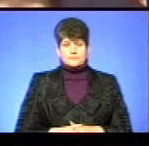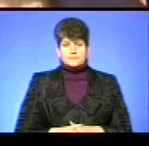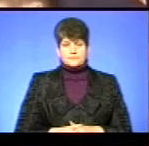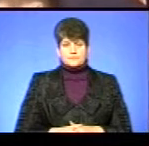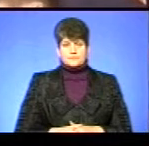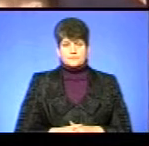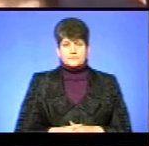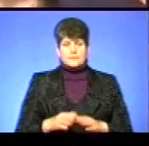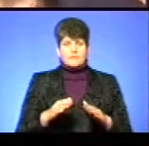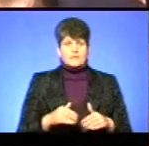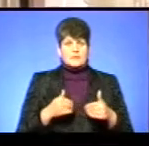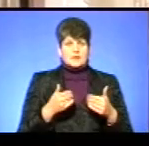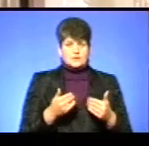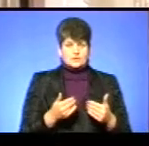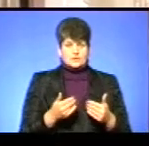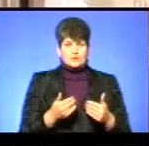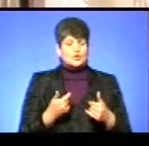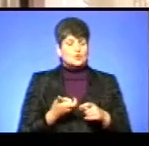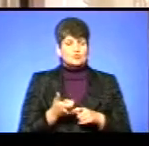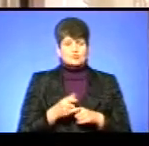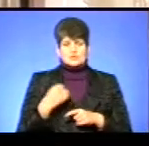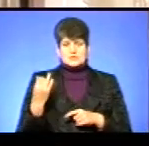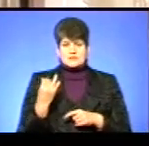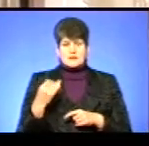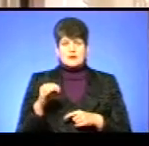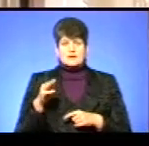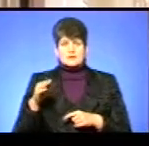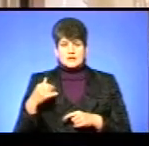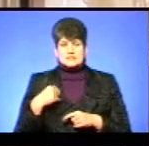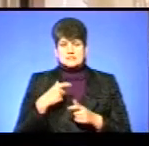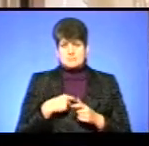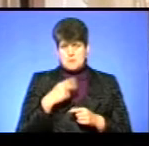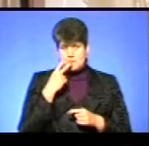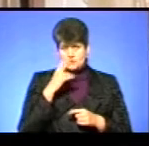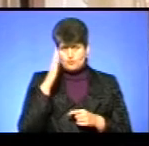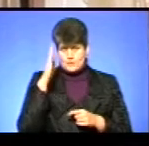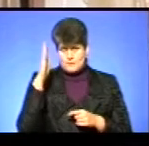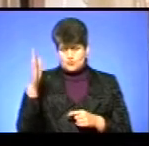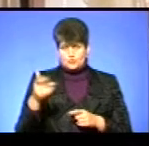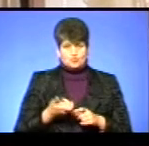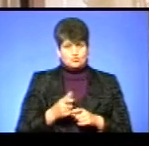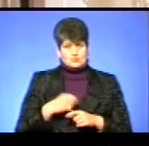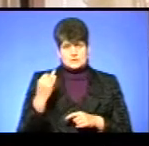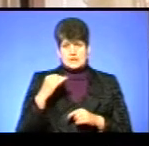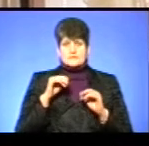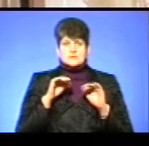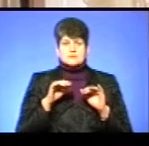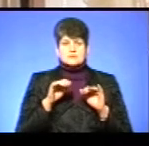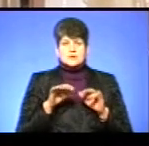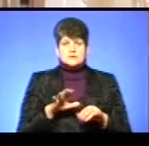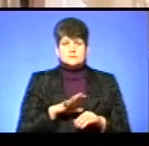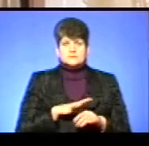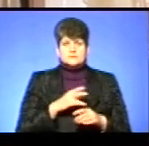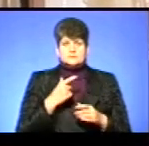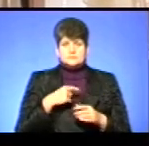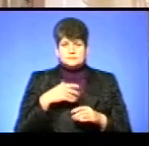передаю молодшому поколінню. Дуже цікавлю сферу ОТГ, тому що я себе бачив в майбутньому і дуже був цікавий захід для себе, знову, багато нового,